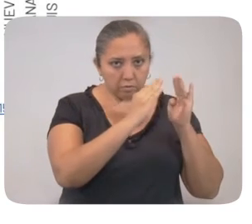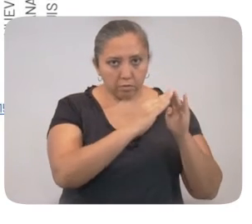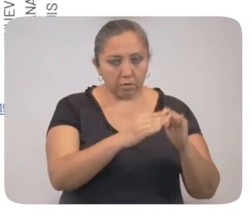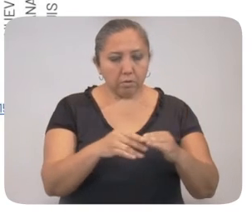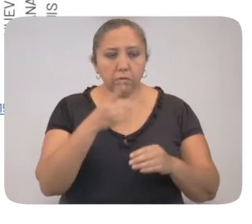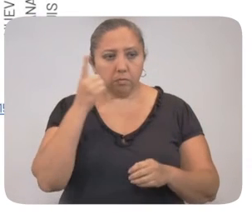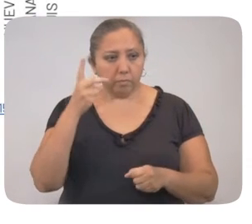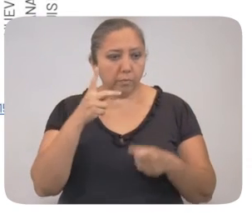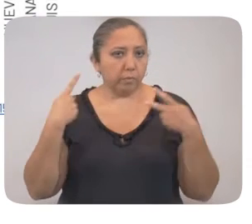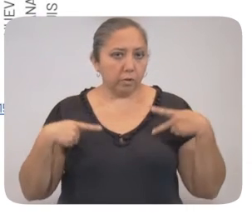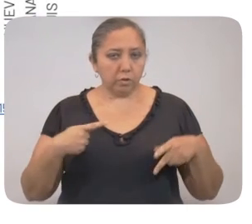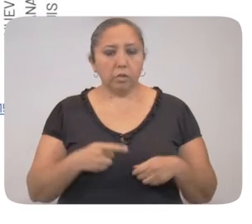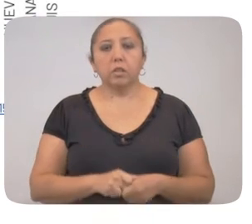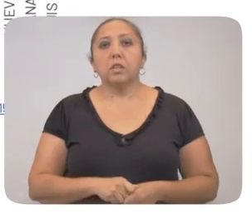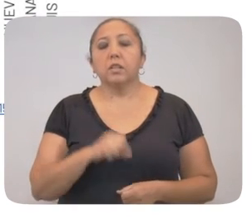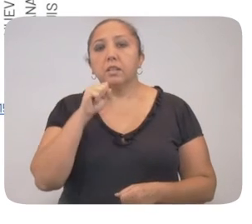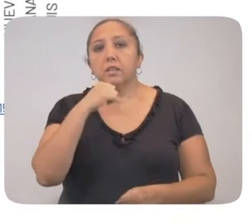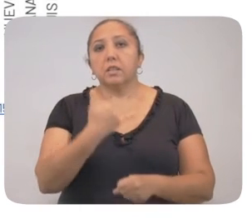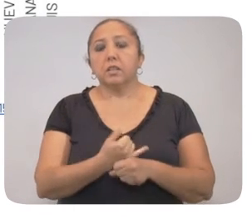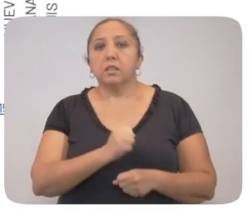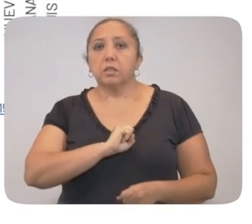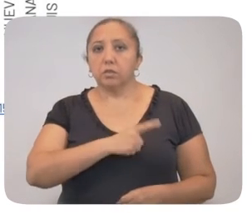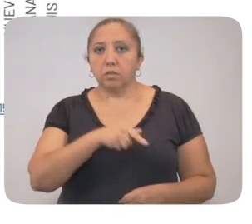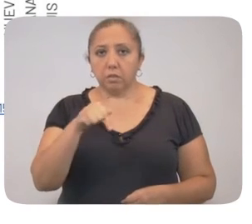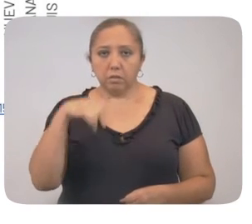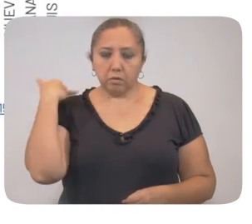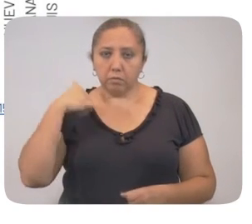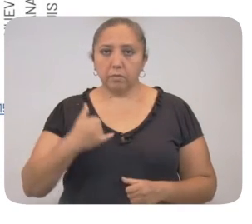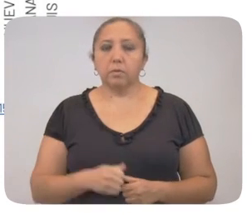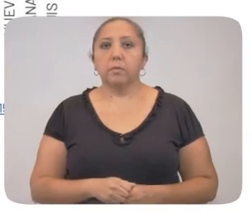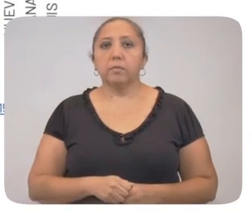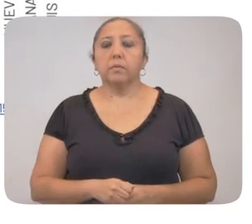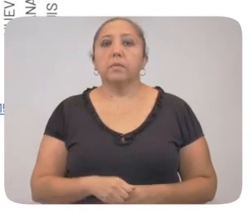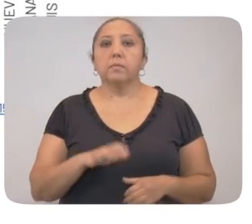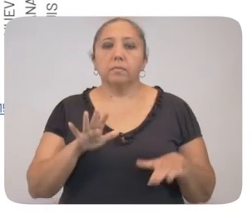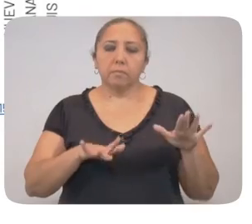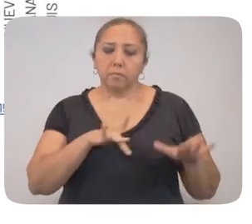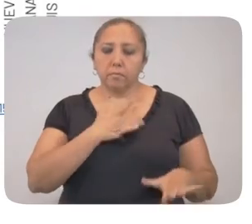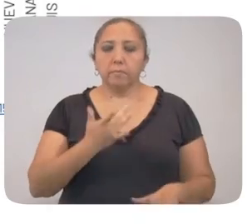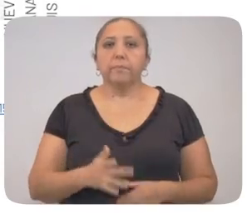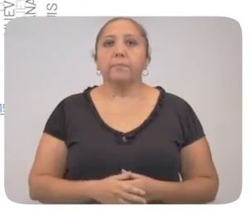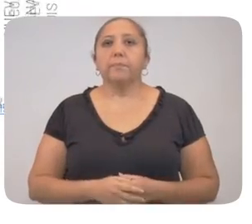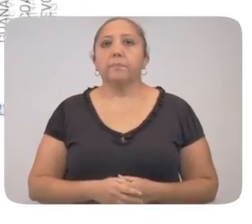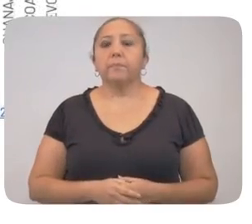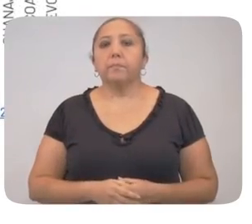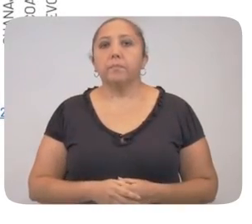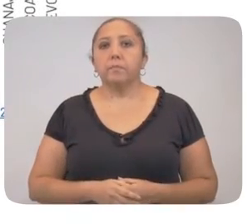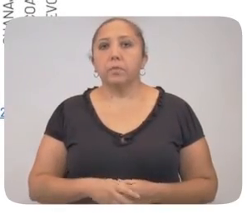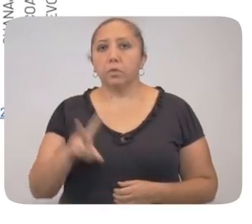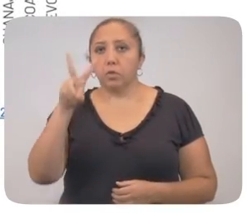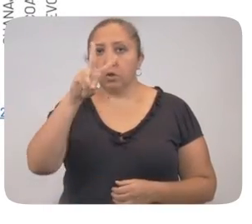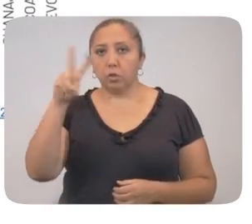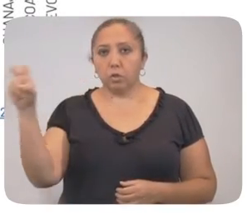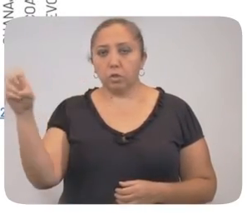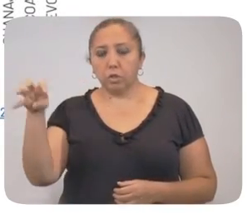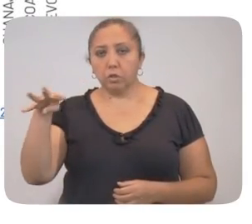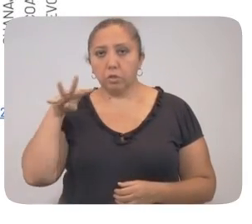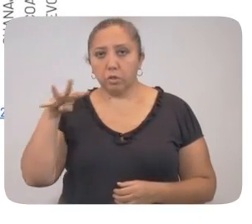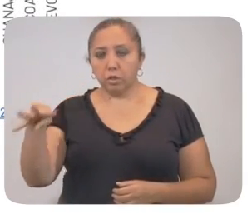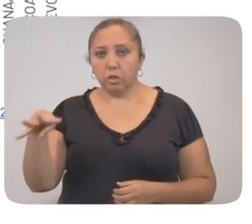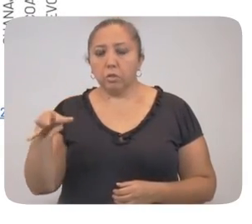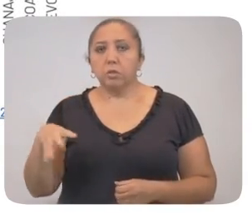hospital. Ujavile mako, kohano ba, tiang ichiljumpelwinal, tak 94 jabe. Sansa, maliangel tumen,